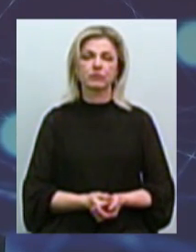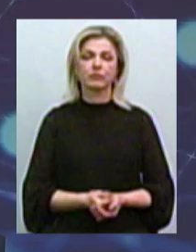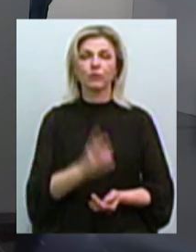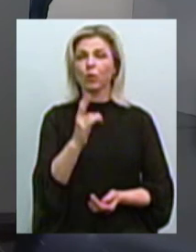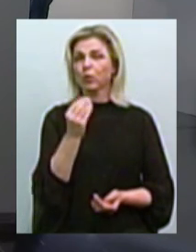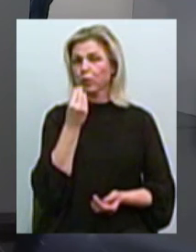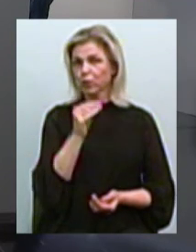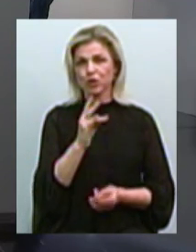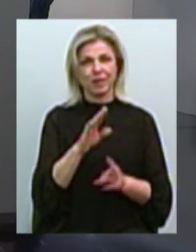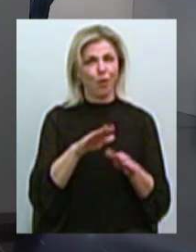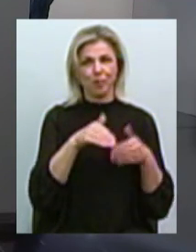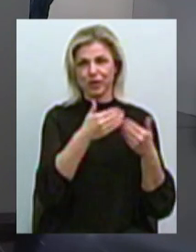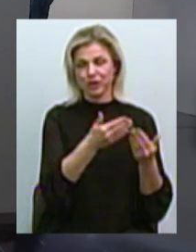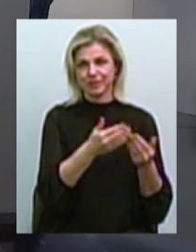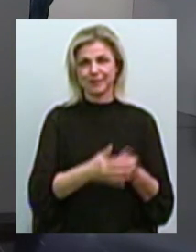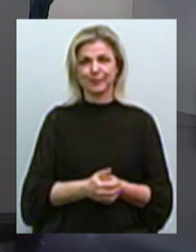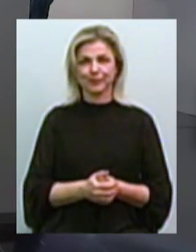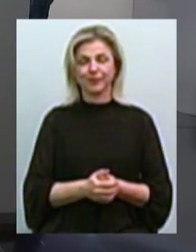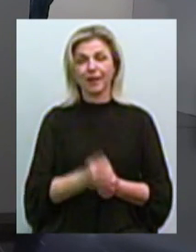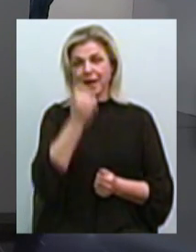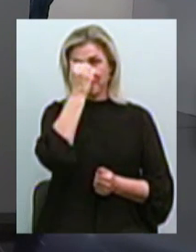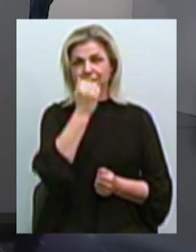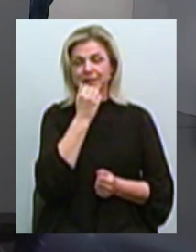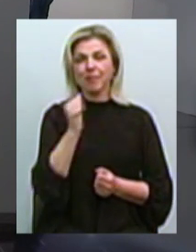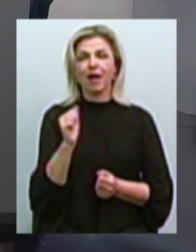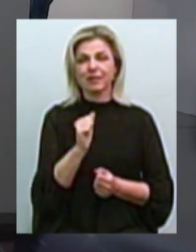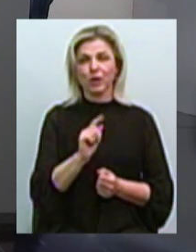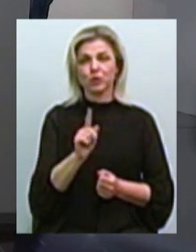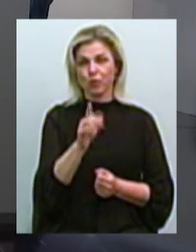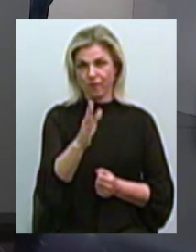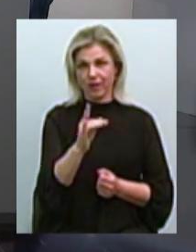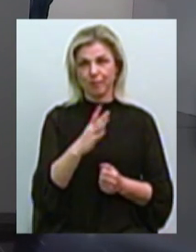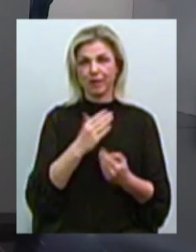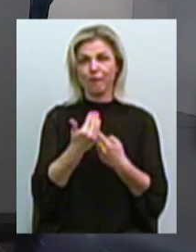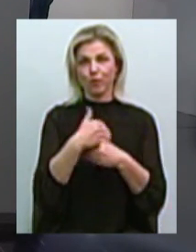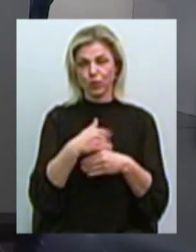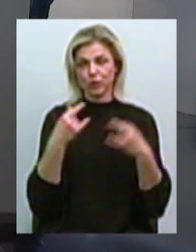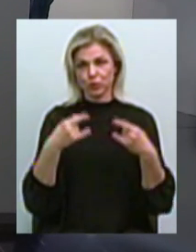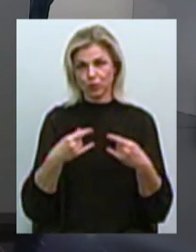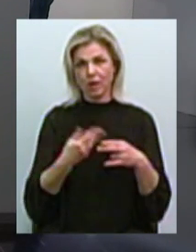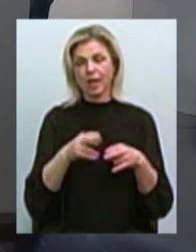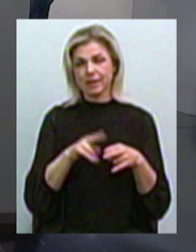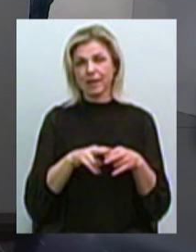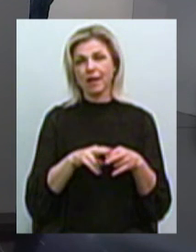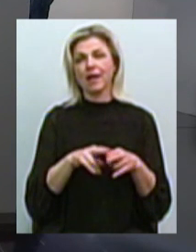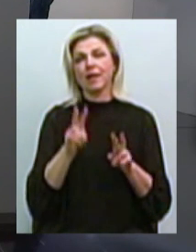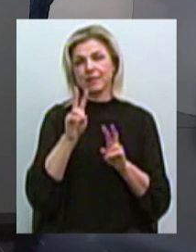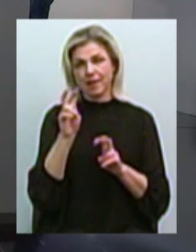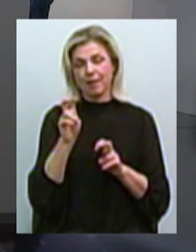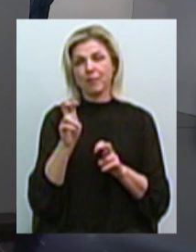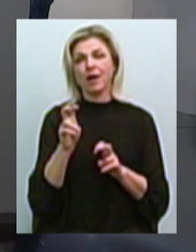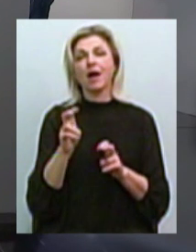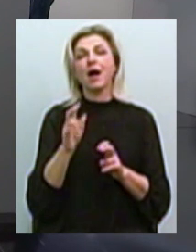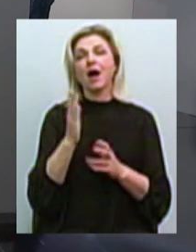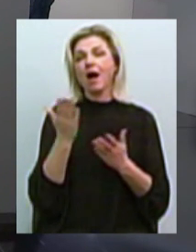обращаться. Ну, что ж, Андрію, спасибо, что вы сьогодні были у нас в студии. Это был Андрій Єрмолаев. А якой